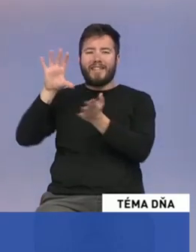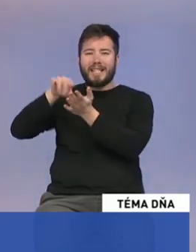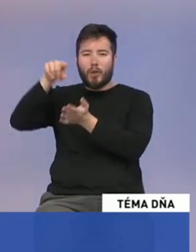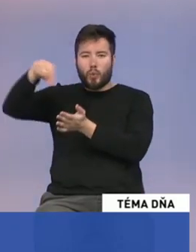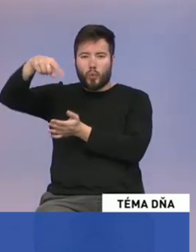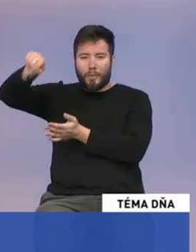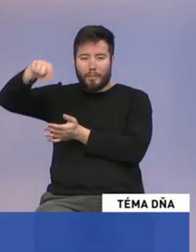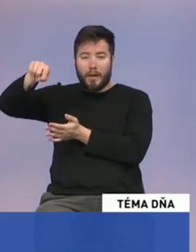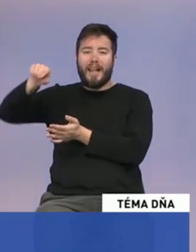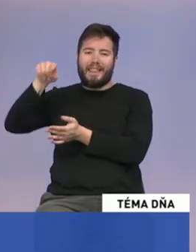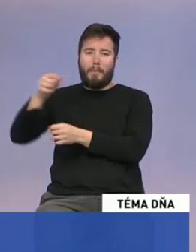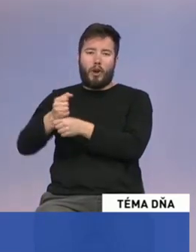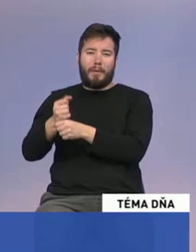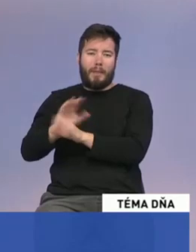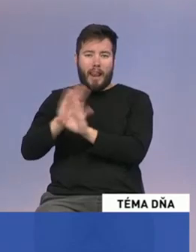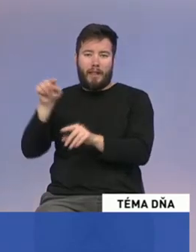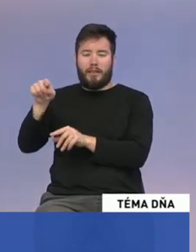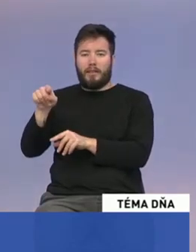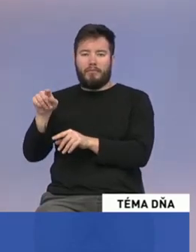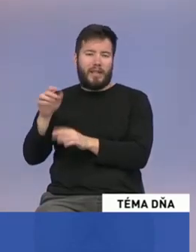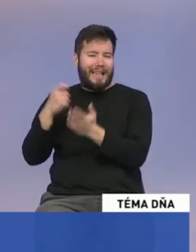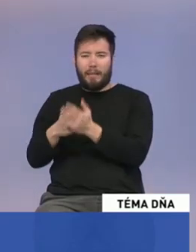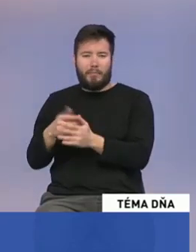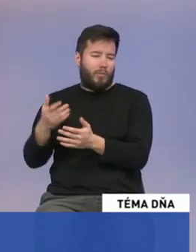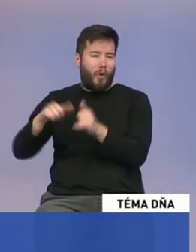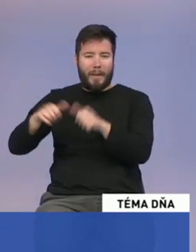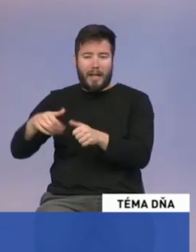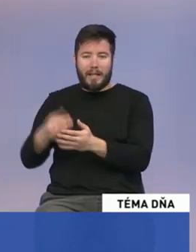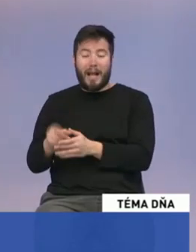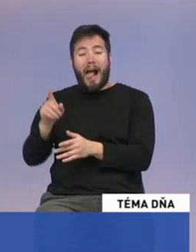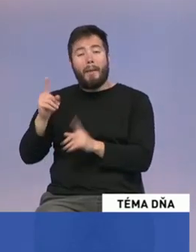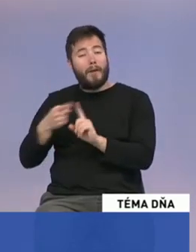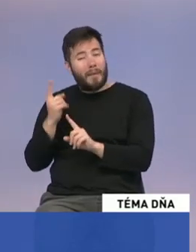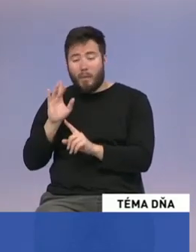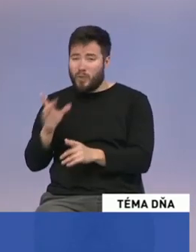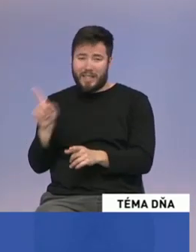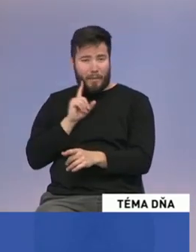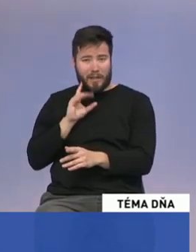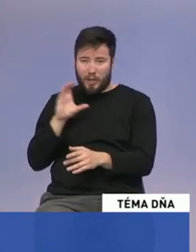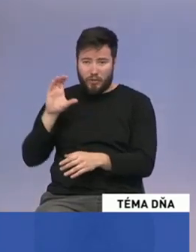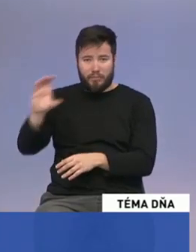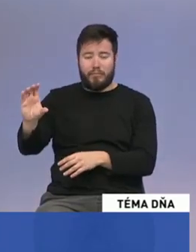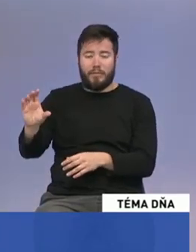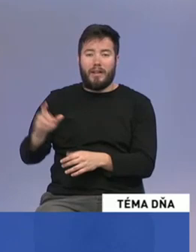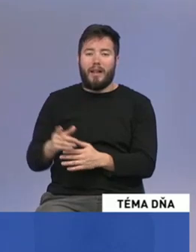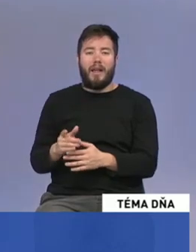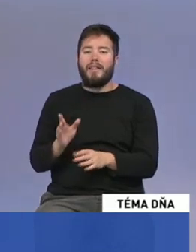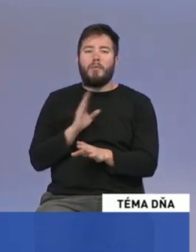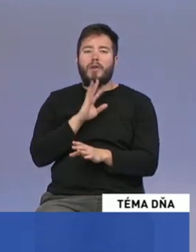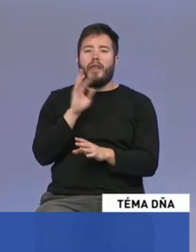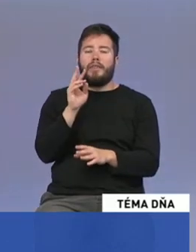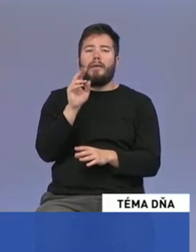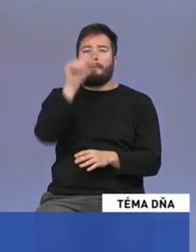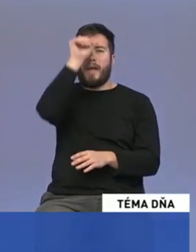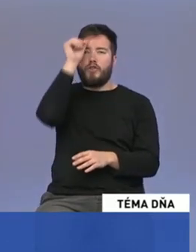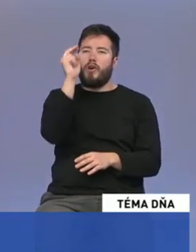musia mať podmienky. Čiže to som vyčítal, aj som povedal pri dvorných diskusiách, že to nemôže byť vôj premenovaní, že teraz